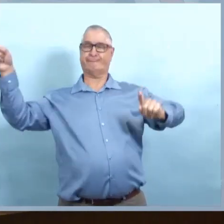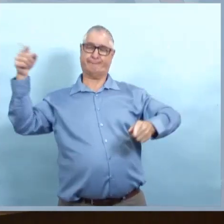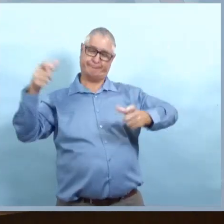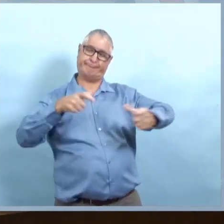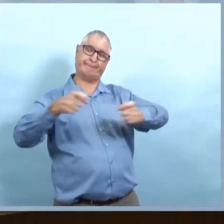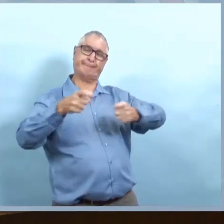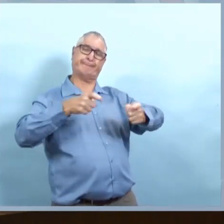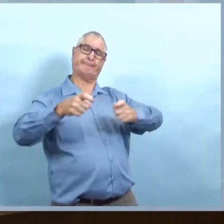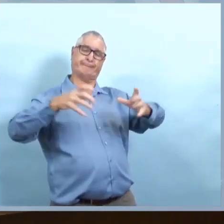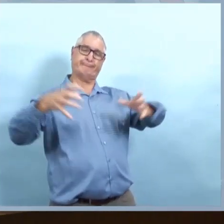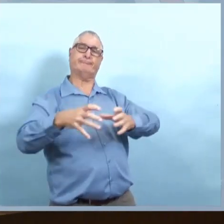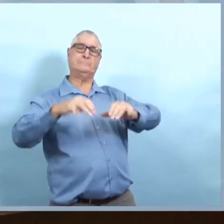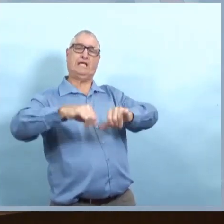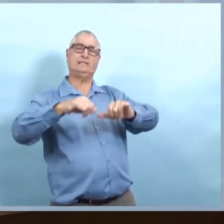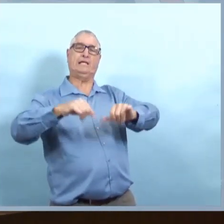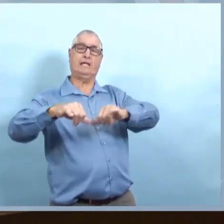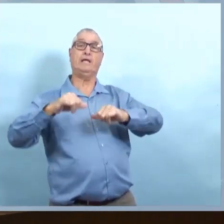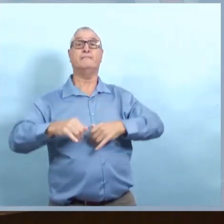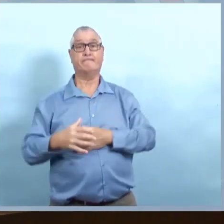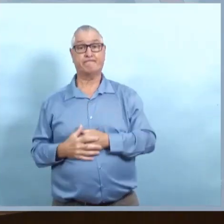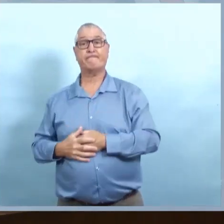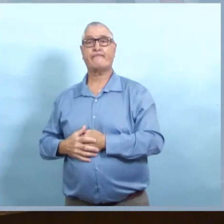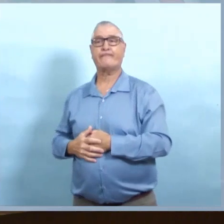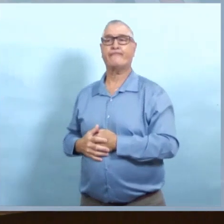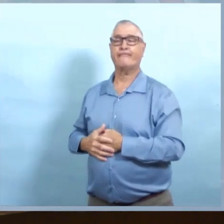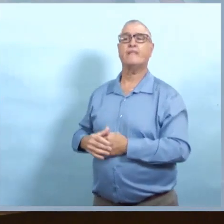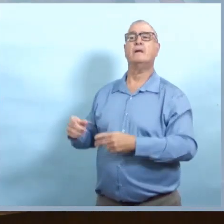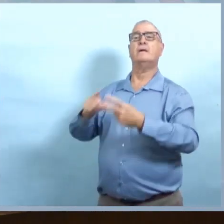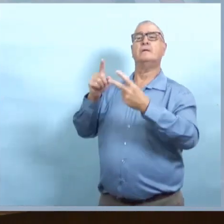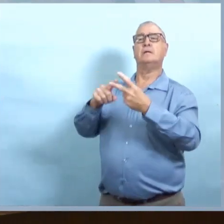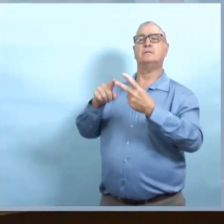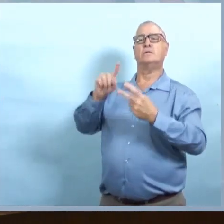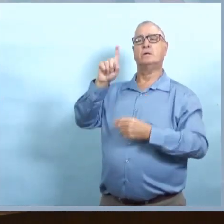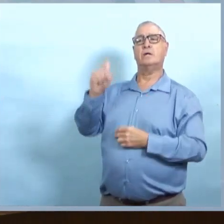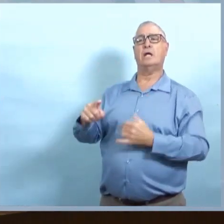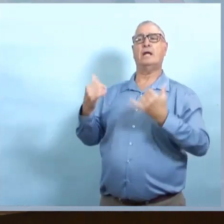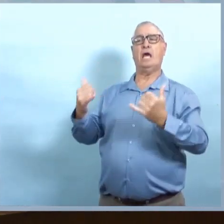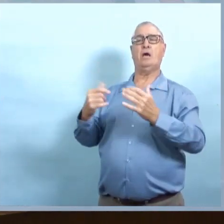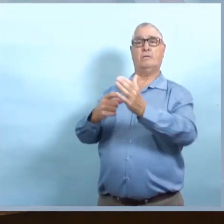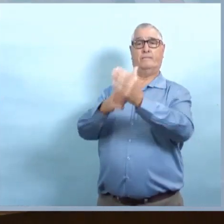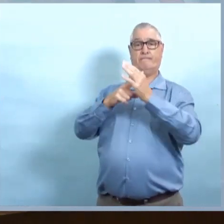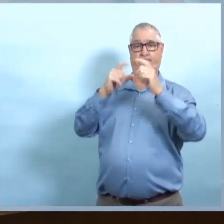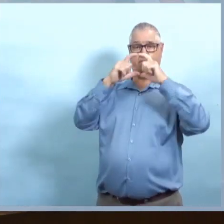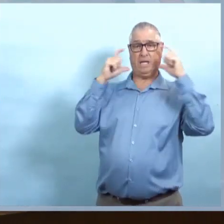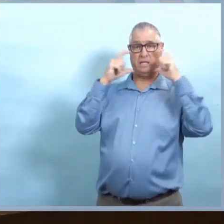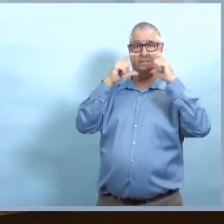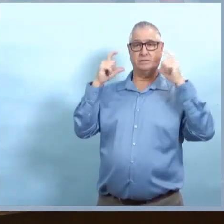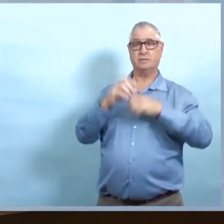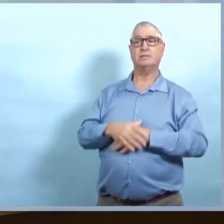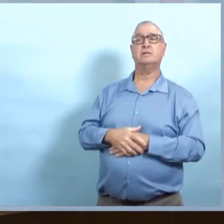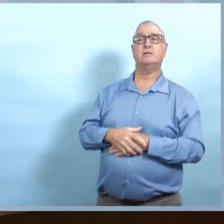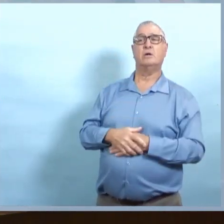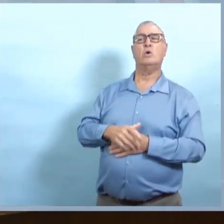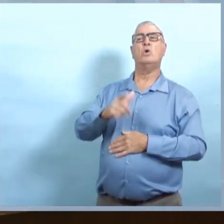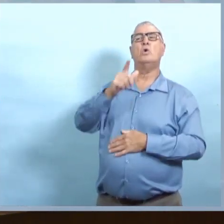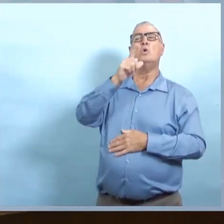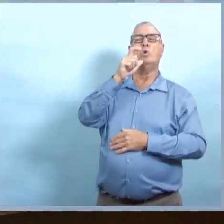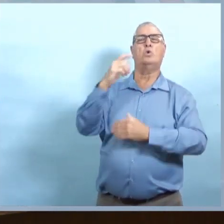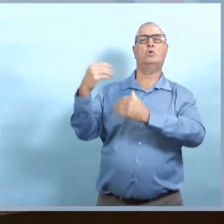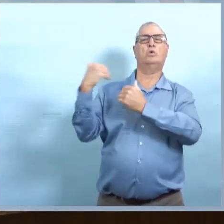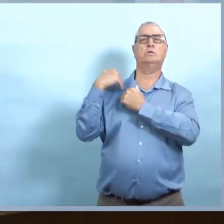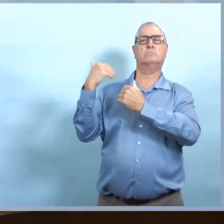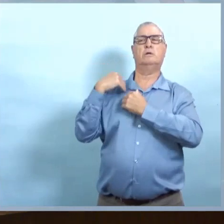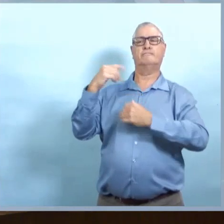'école. Et il y a ces cohortes dans John Pritchard, mais à part ça, l'enquête des contacts a été assez réussie.